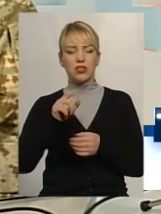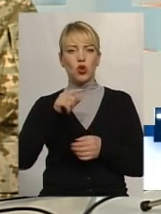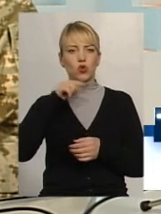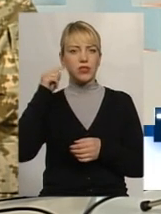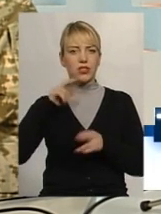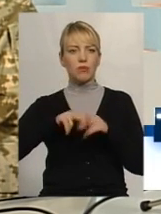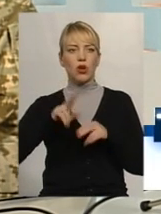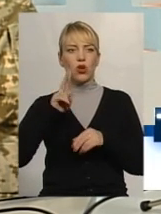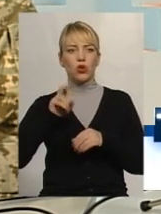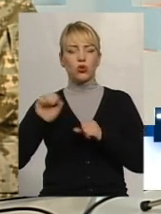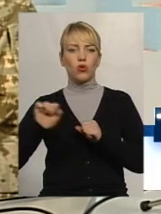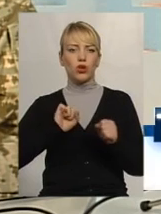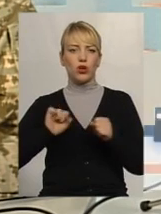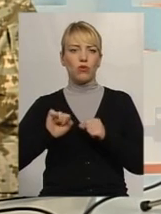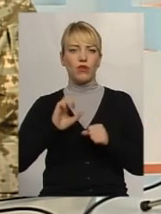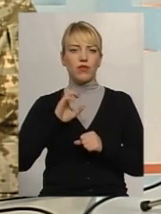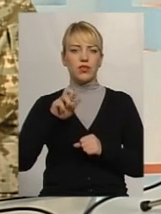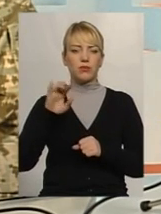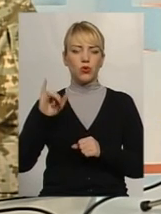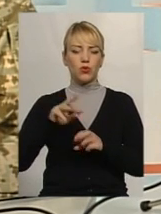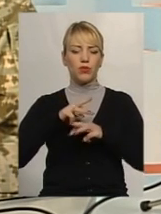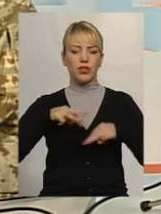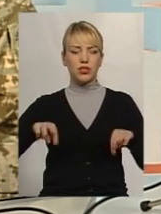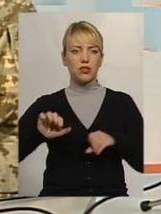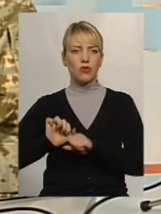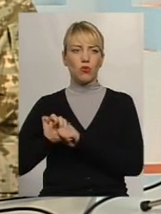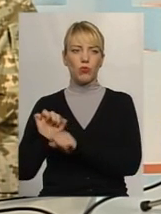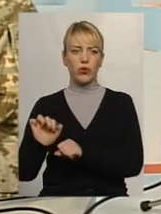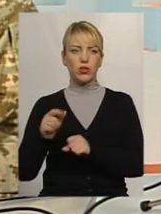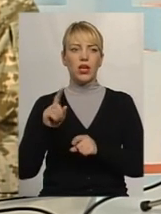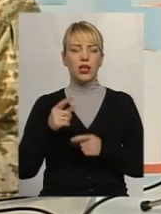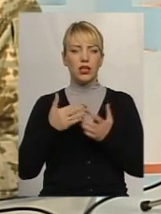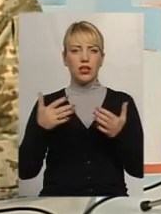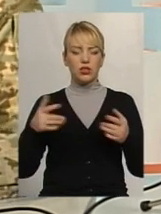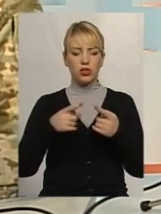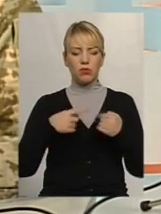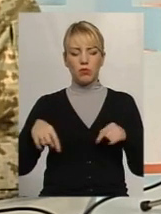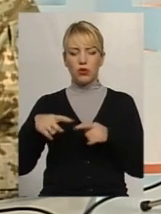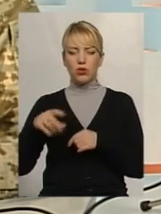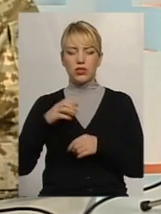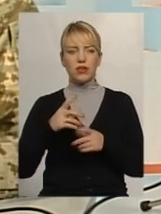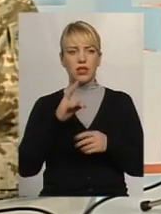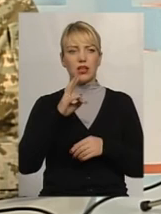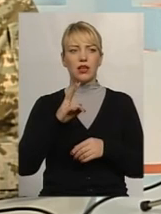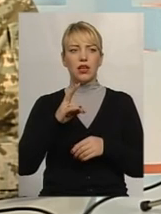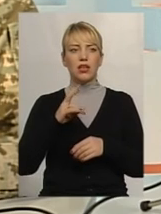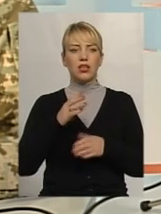керували і Службою безпеки, і Міноборони, що тут казати, і іншими підрозділами. Служба зовнішньої розвитки